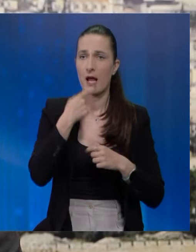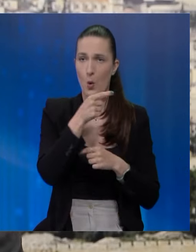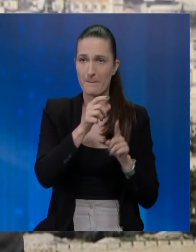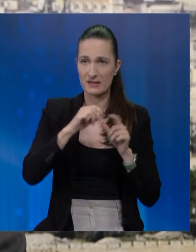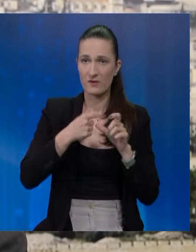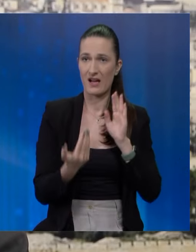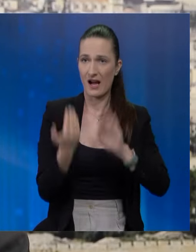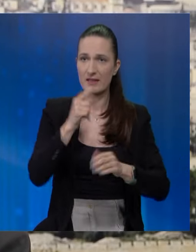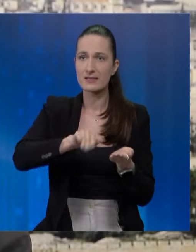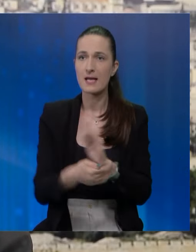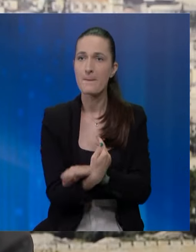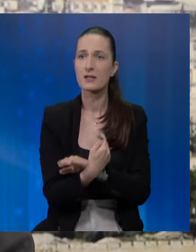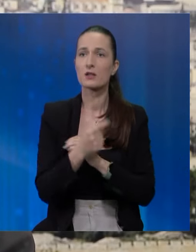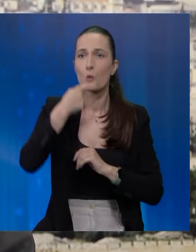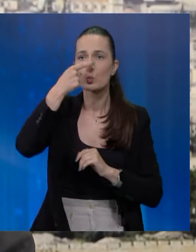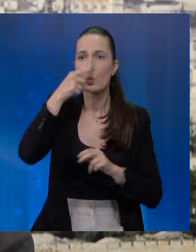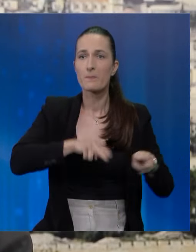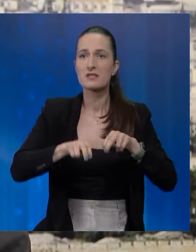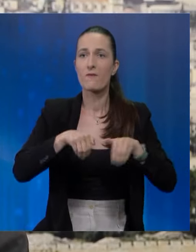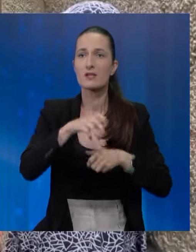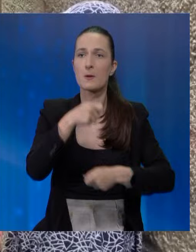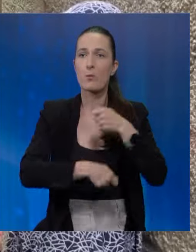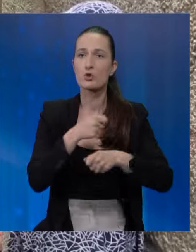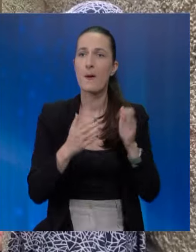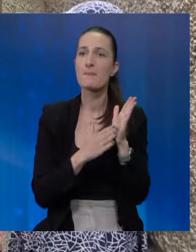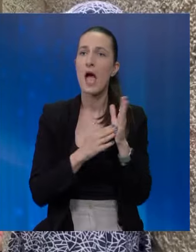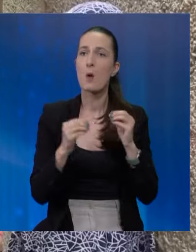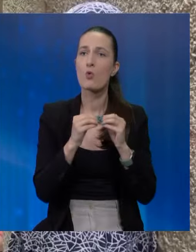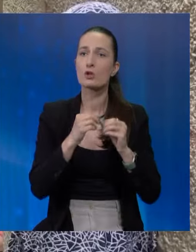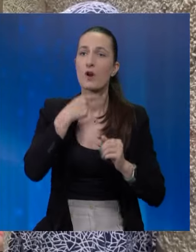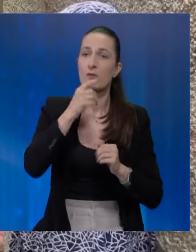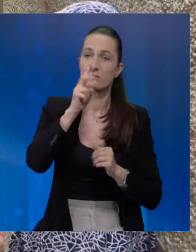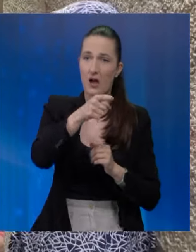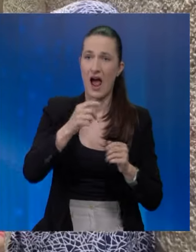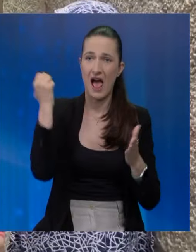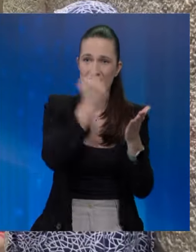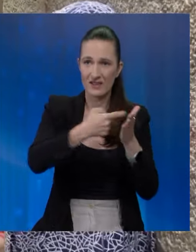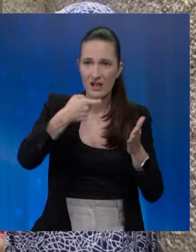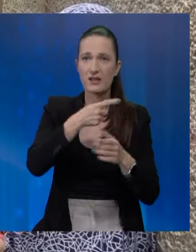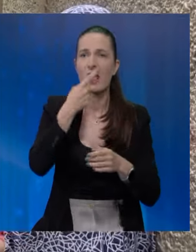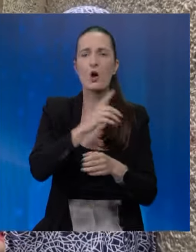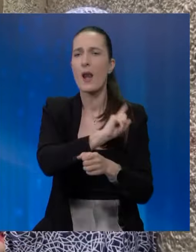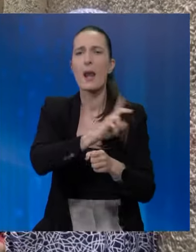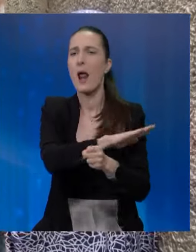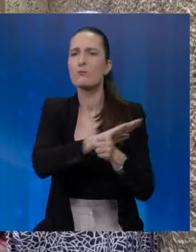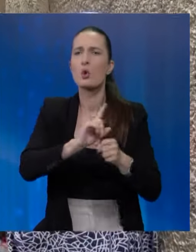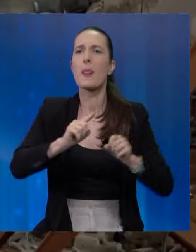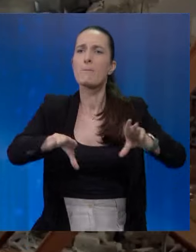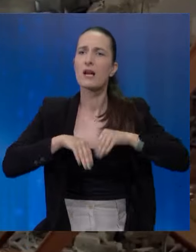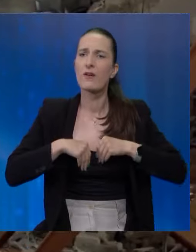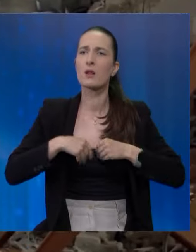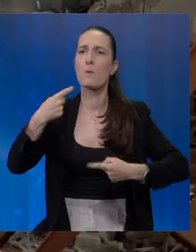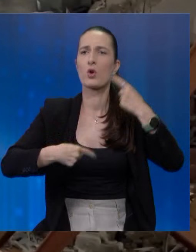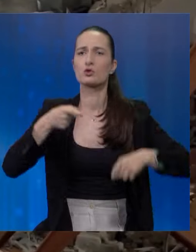Ranije zajmijenik ruskog ministra vanjskih poslova Mihajl Bogdanov nazvao tentat apsolutno neprihvatljivim političkim ubijstvom. Vrhovni vođaj